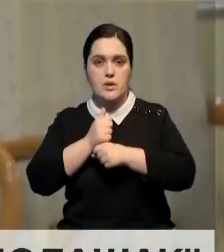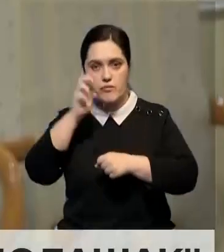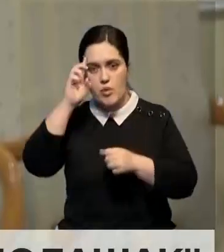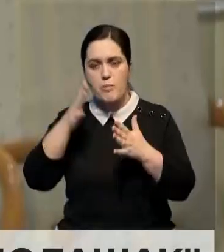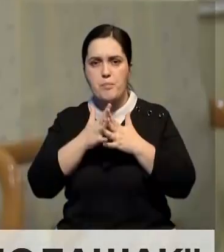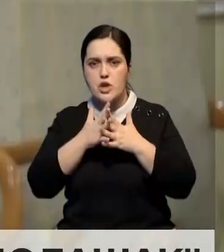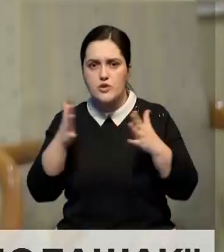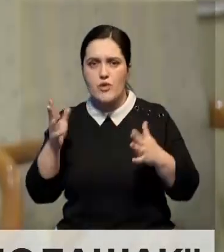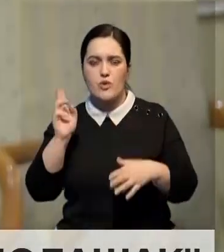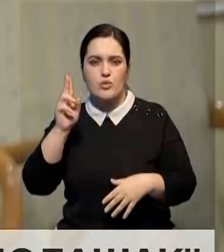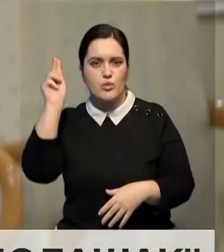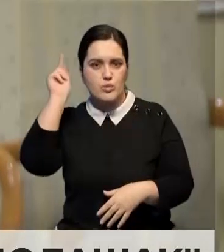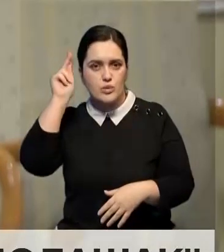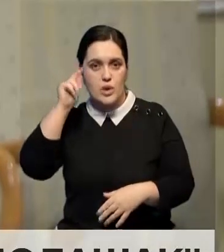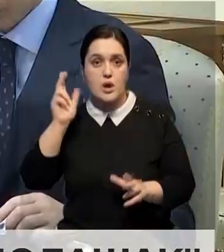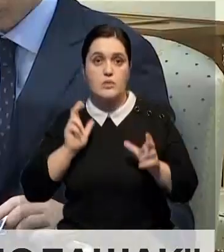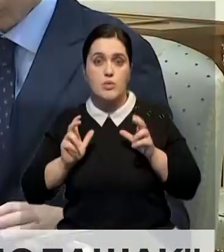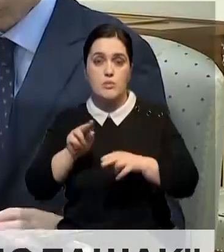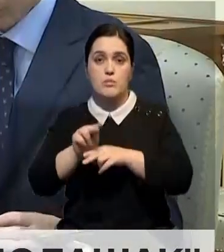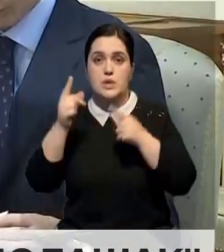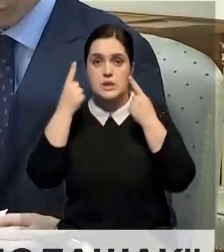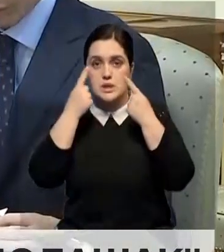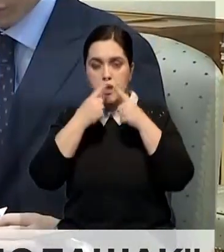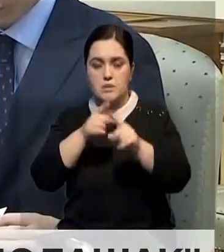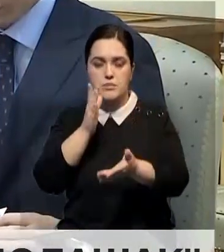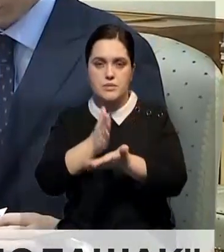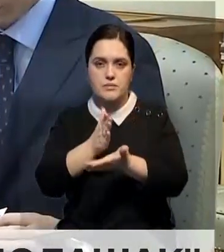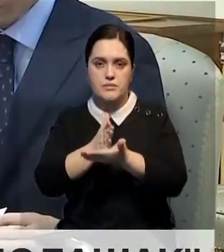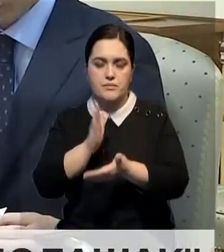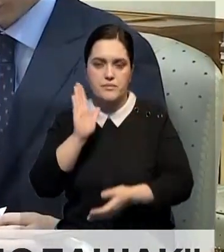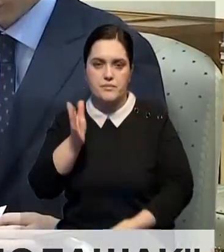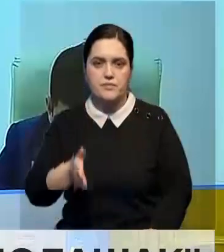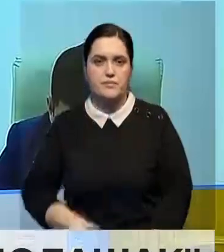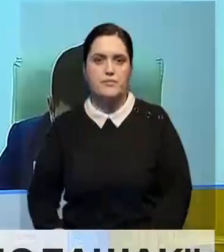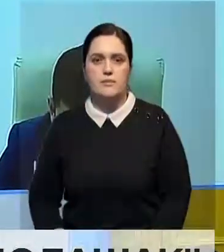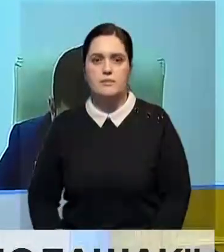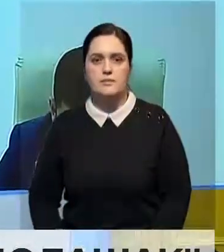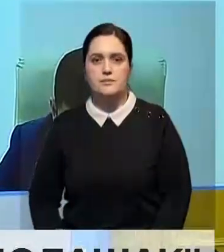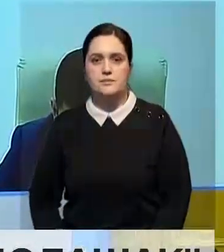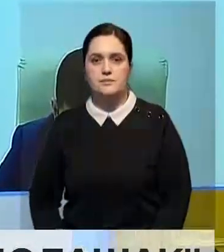государства. Большинство стипендиантов пройдут подготовку по инженерно-техническому направлению. Продолжение